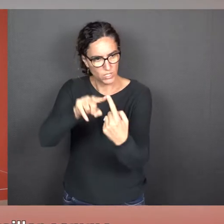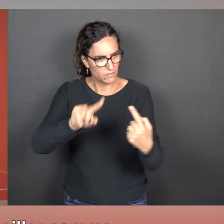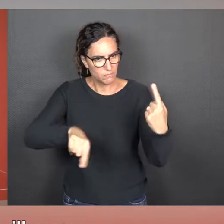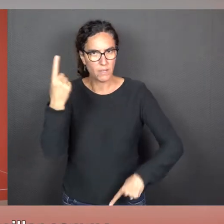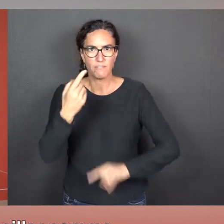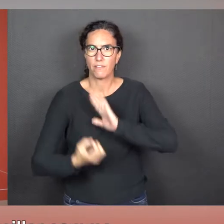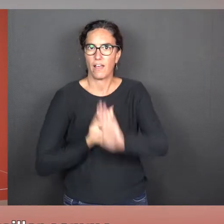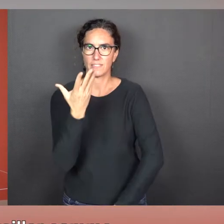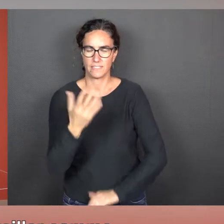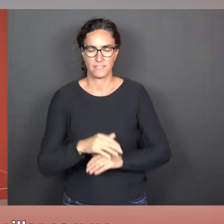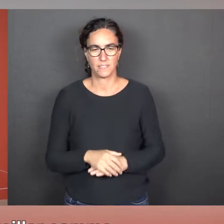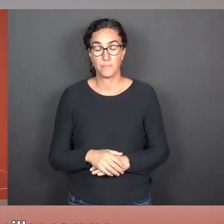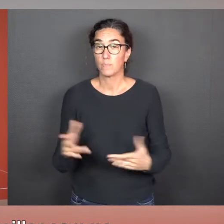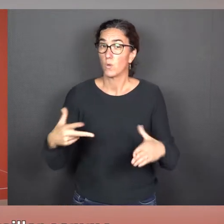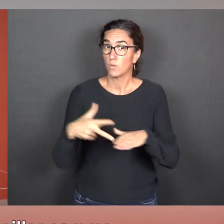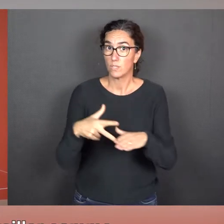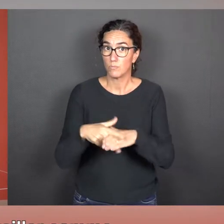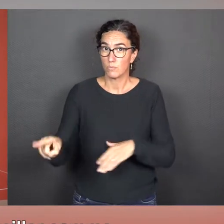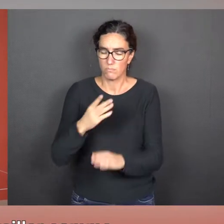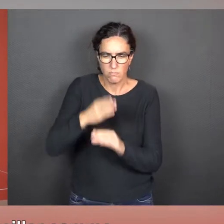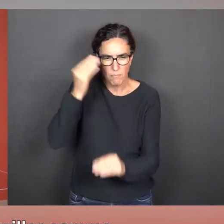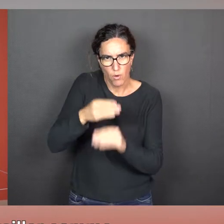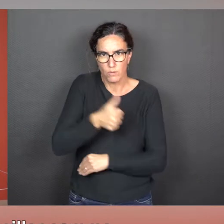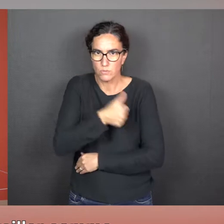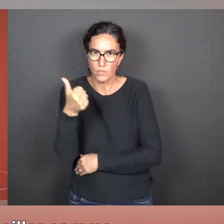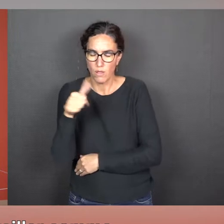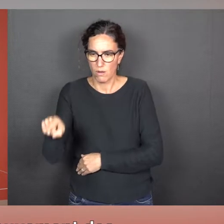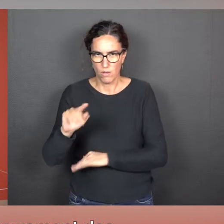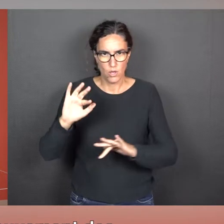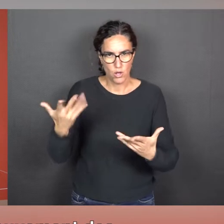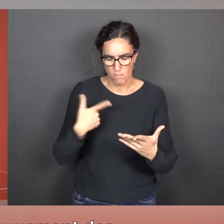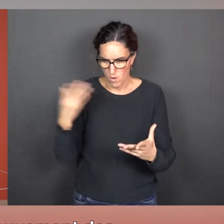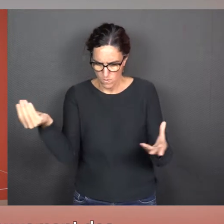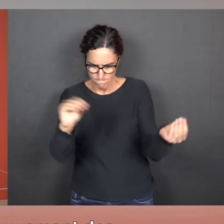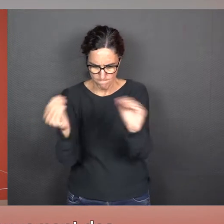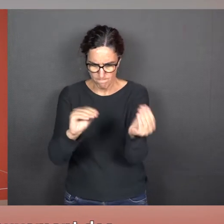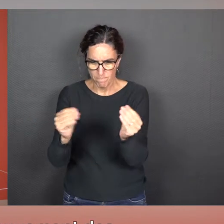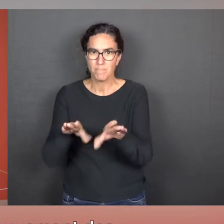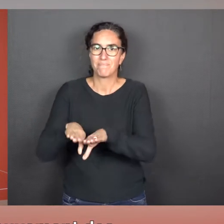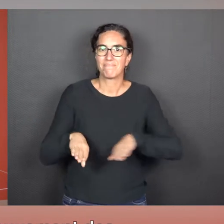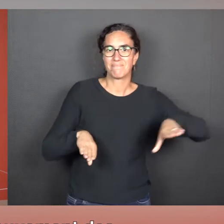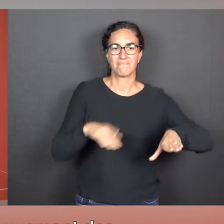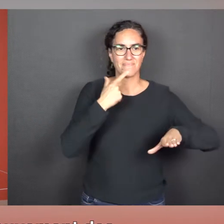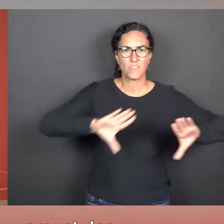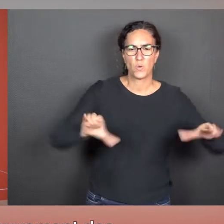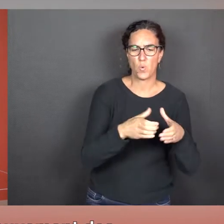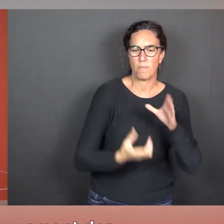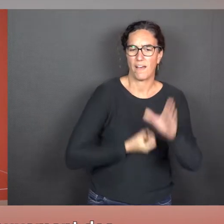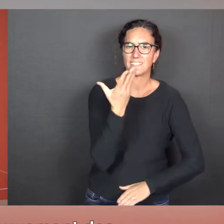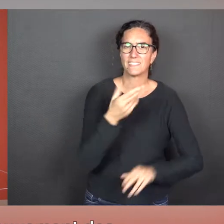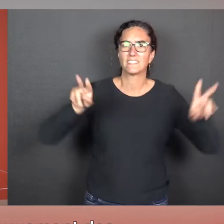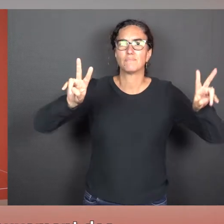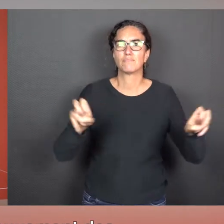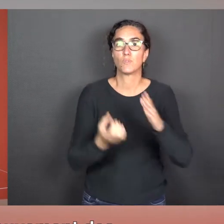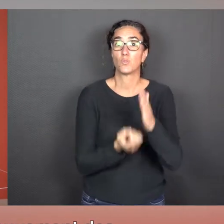commencer à travailler comme autodidacte. Elle va faire des assemblages. Comme les artistes du mouvement des nouveaux réalistes, eh bien, elle va